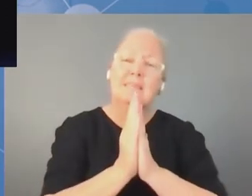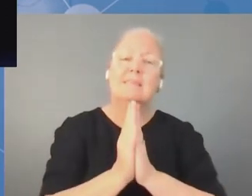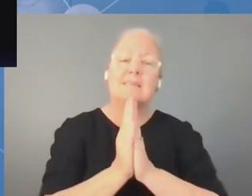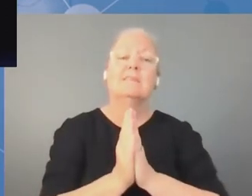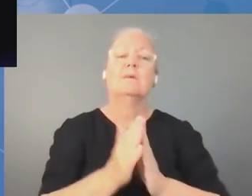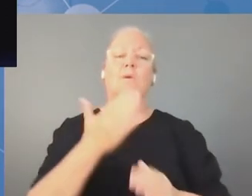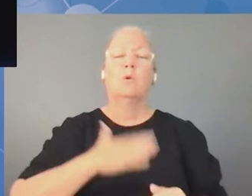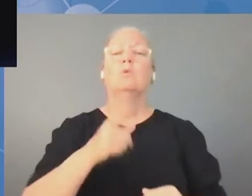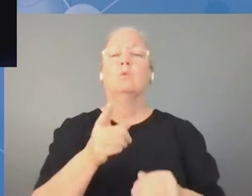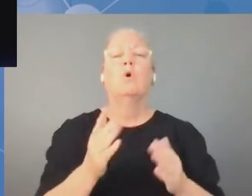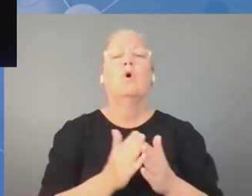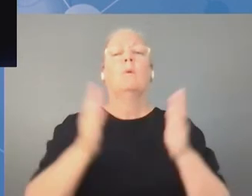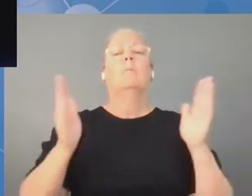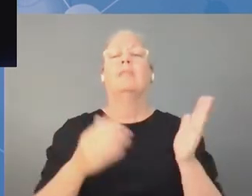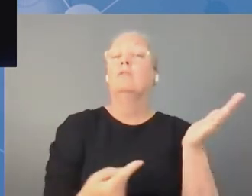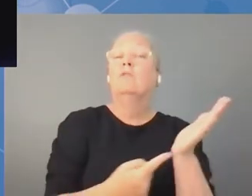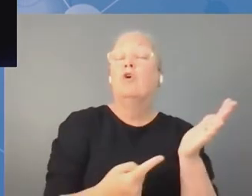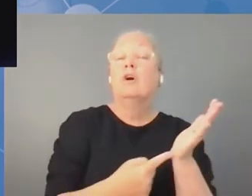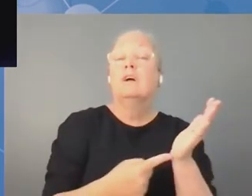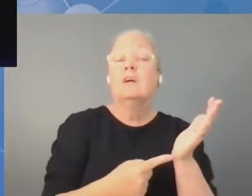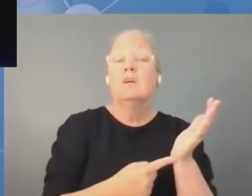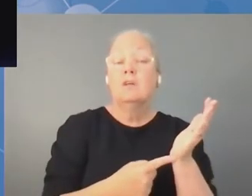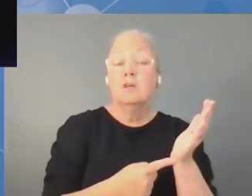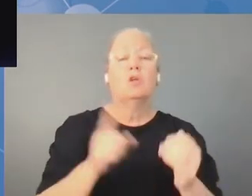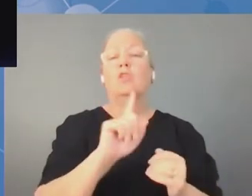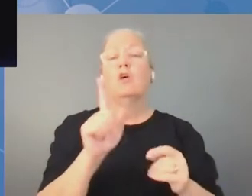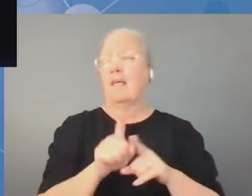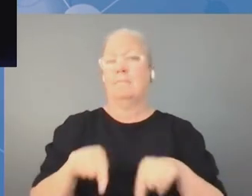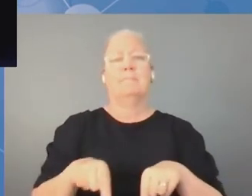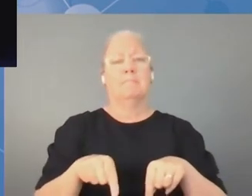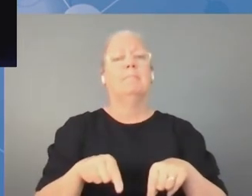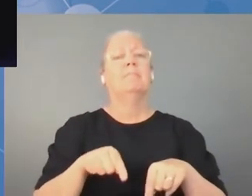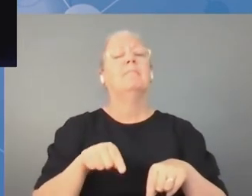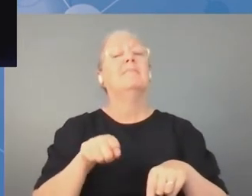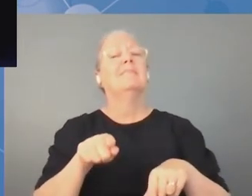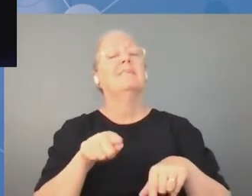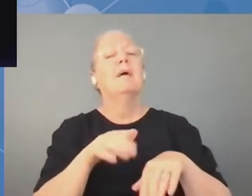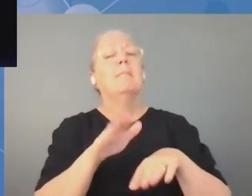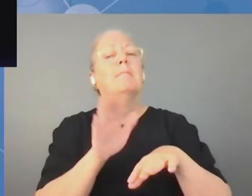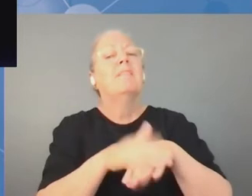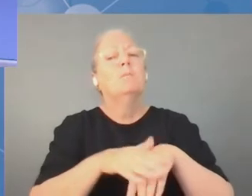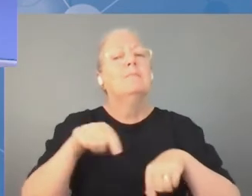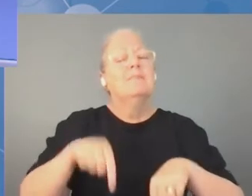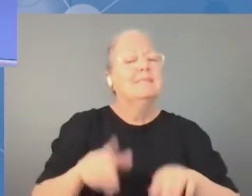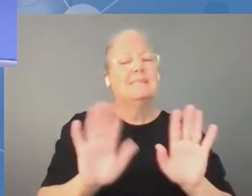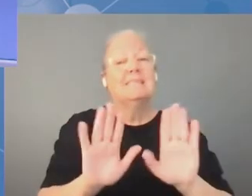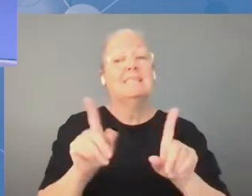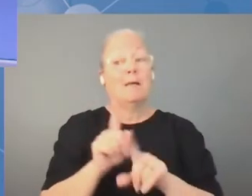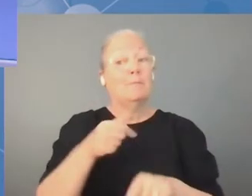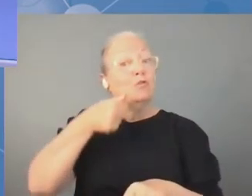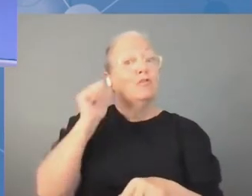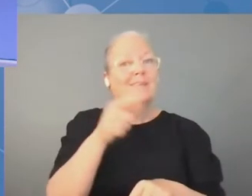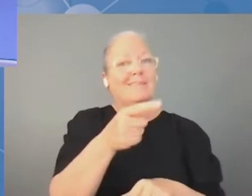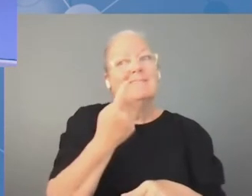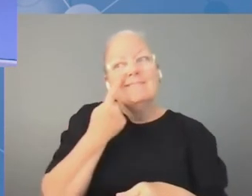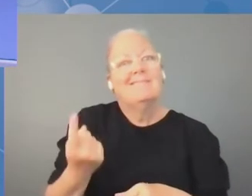jestem. Więc bardzo proszę wziąć to pod uwagę. I również wydaje mi się, że powinniśmy korzystać z